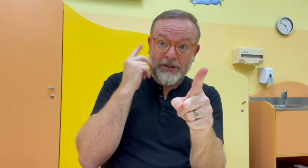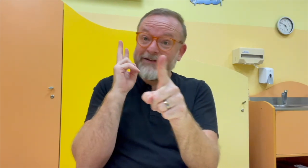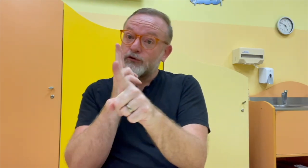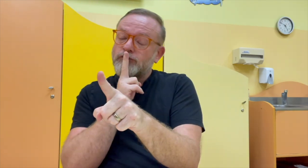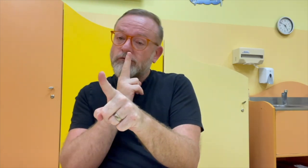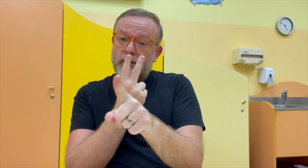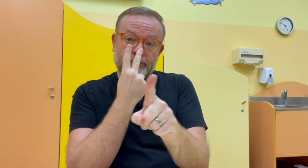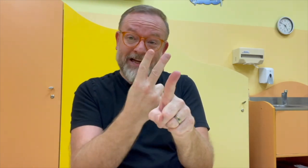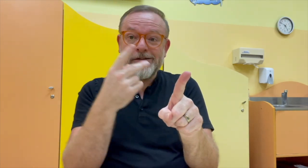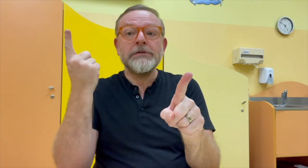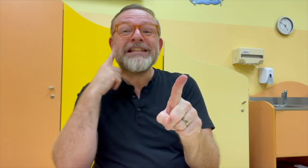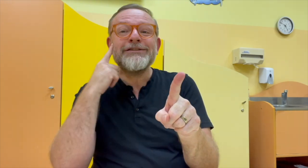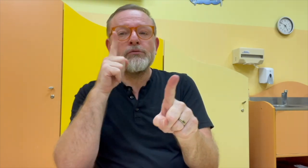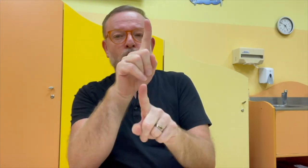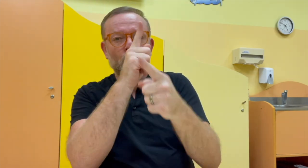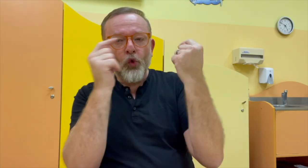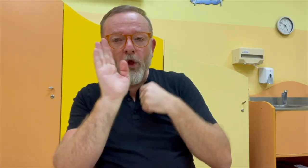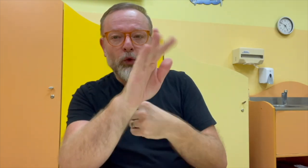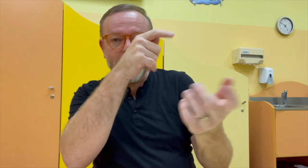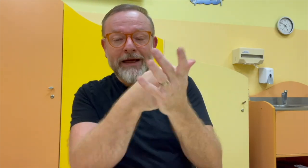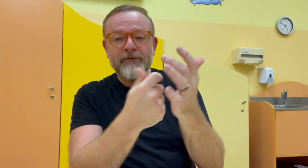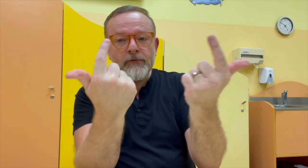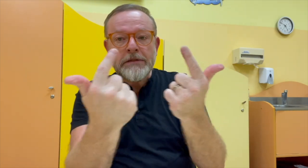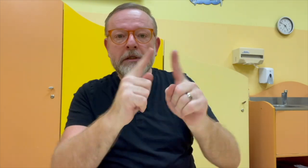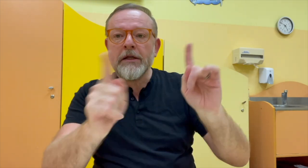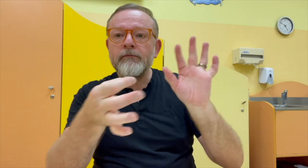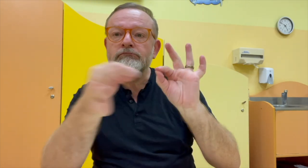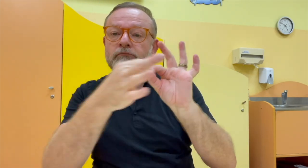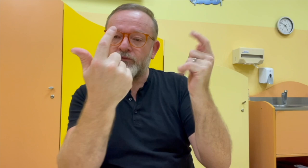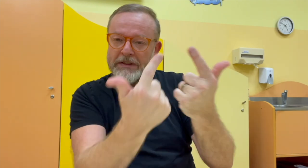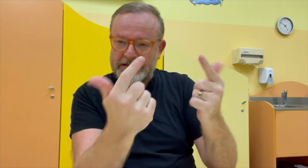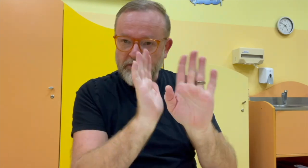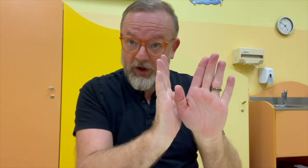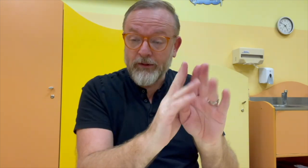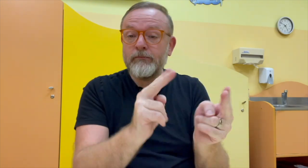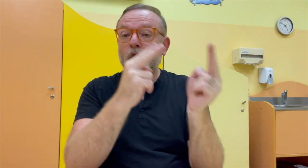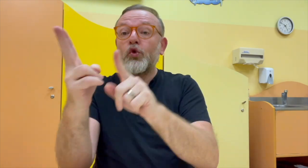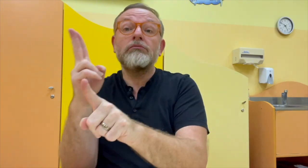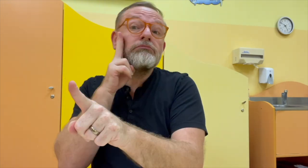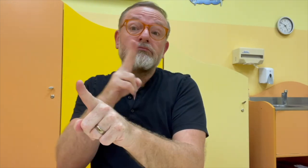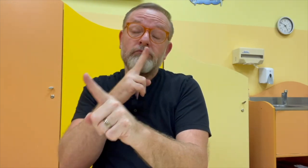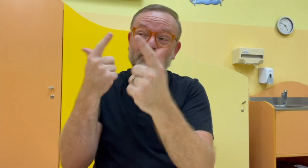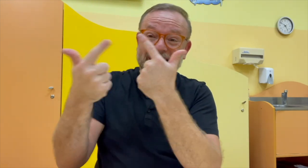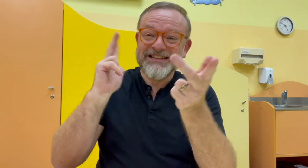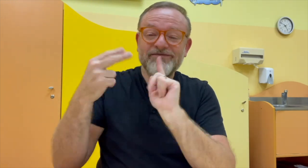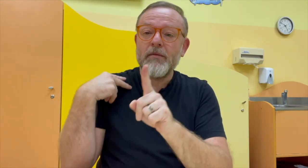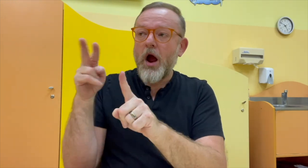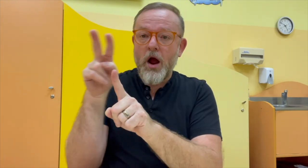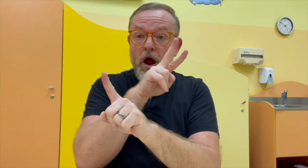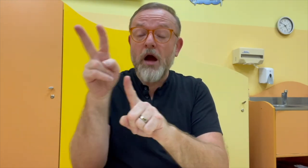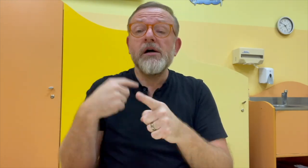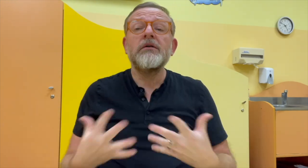a vidí učitelé. Vidí, jak oni spolupracovají, jak oni spolupracovají a zároveň vidí pohled kultury